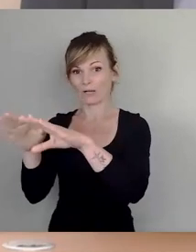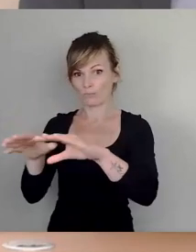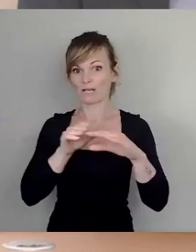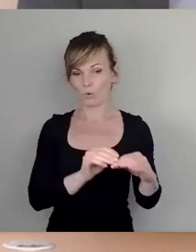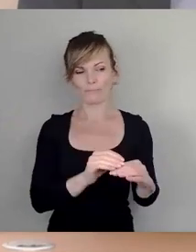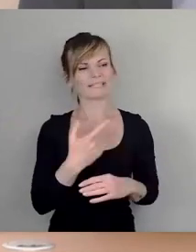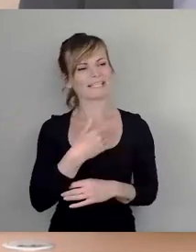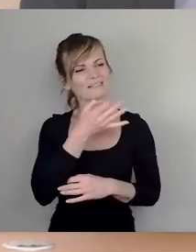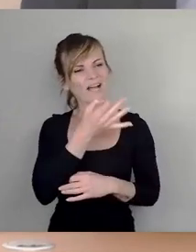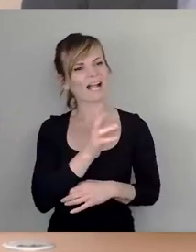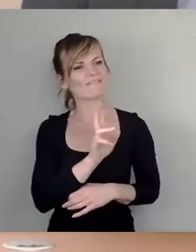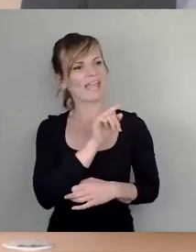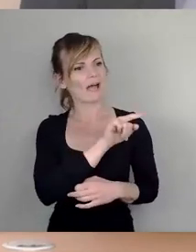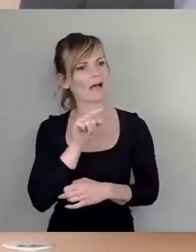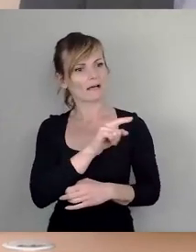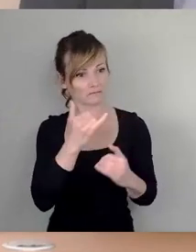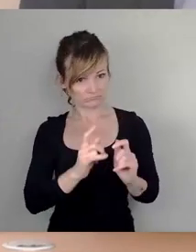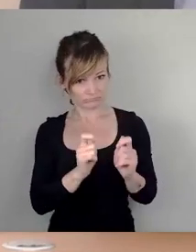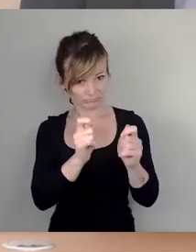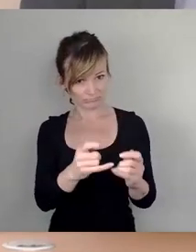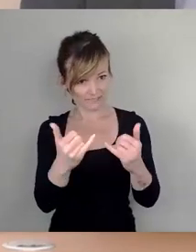einbringen wollte.